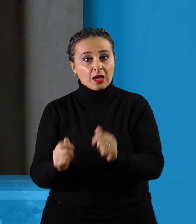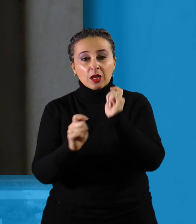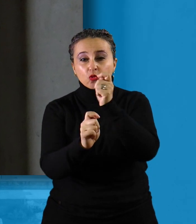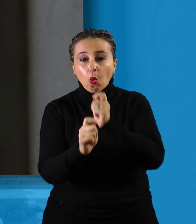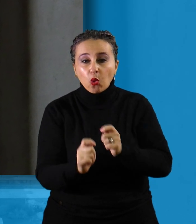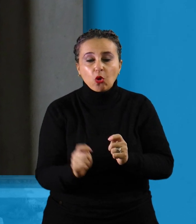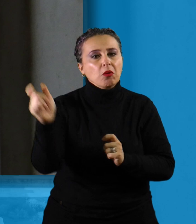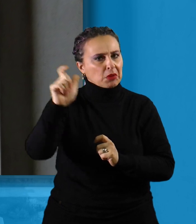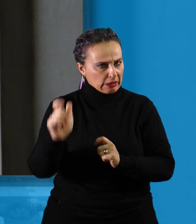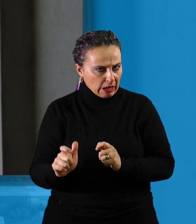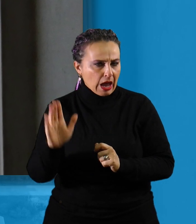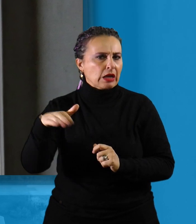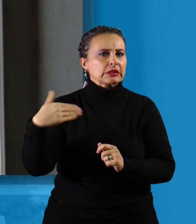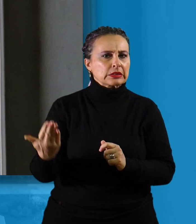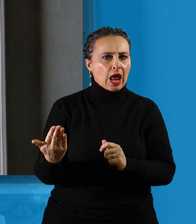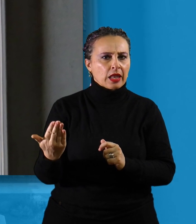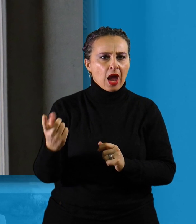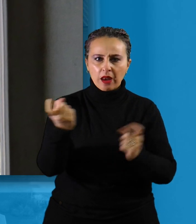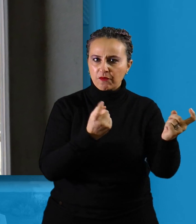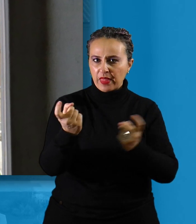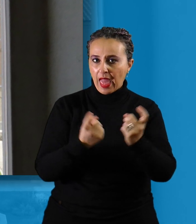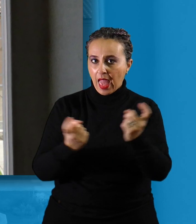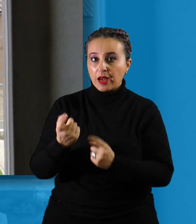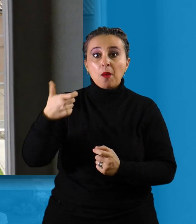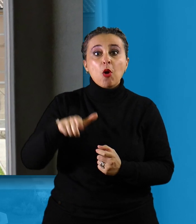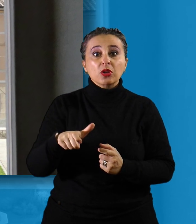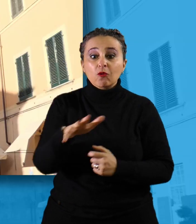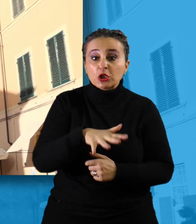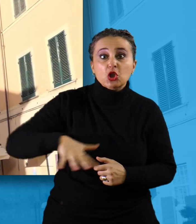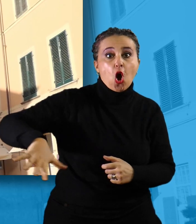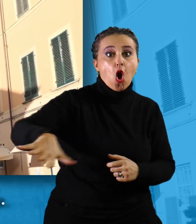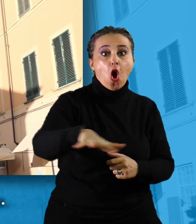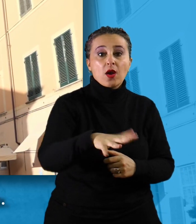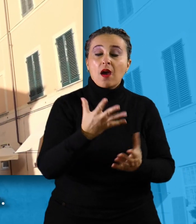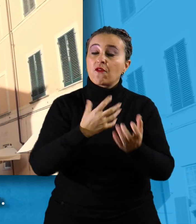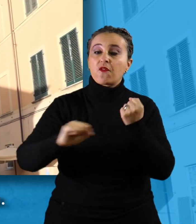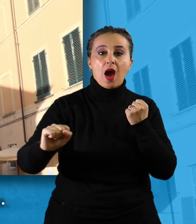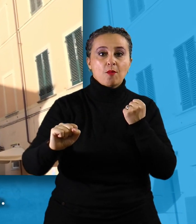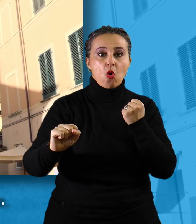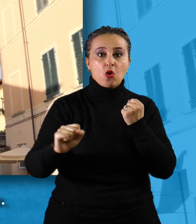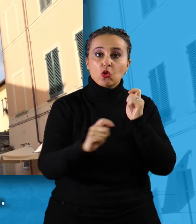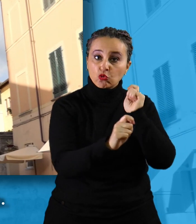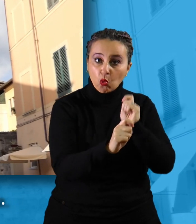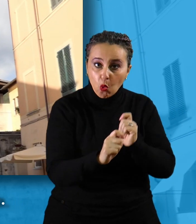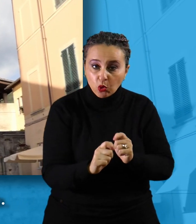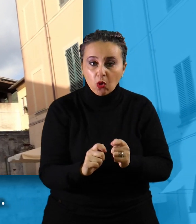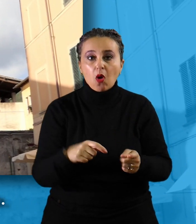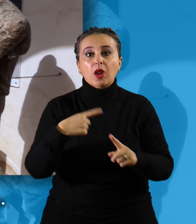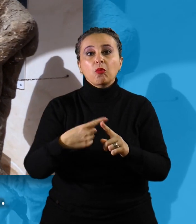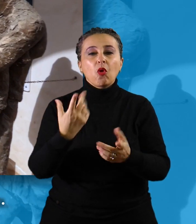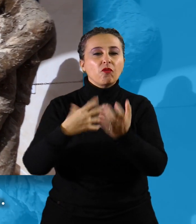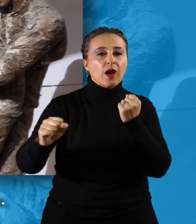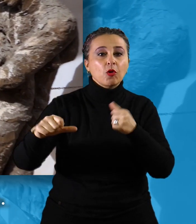soggiornato a Pietra Santa, attratti dall'arte dei maestri scultori e fonditori delle botteghe artigiane della Versilia.